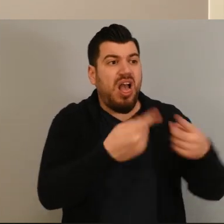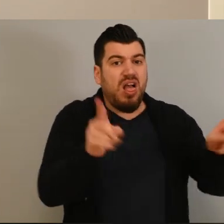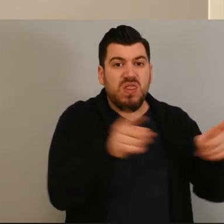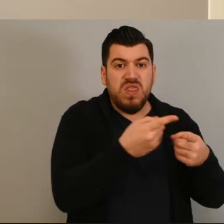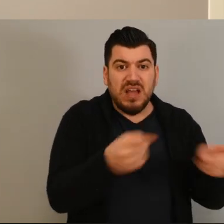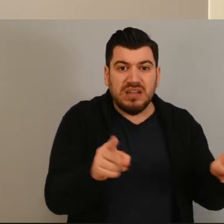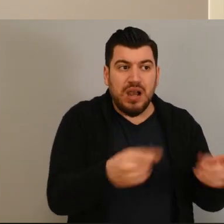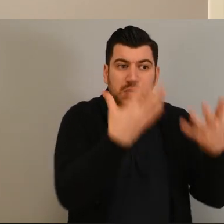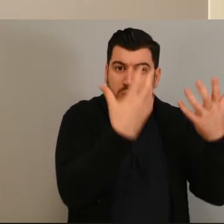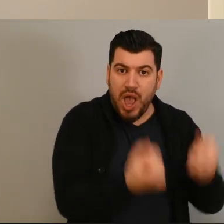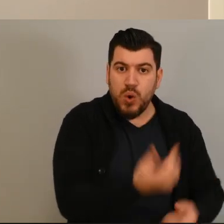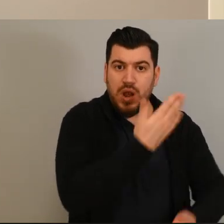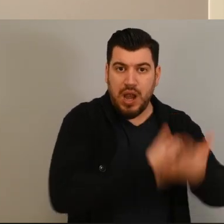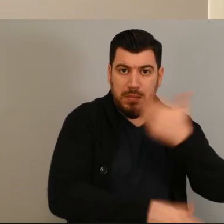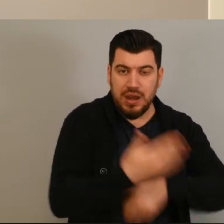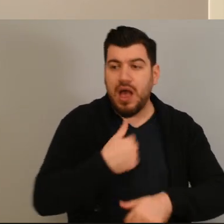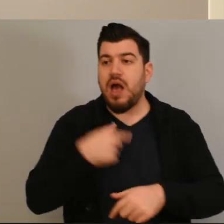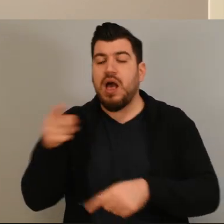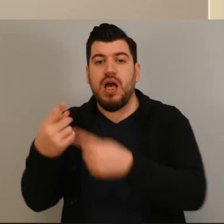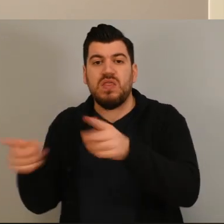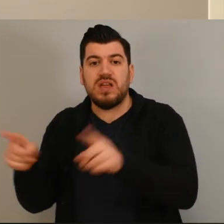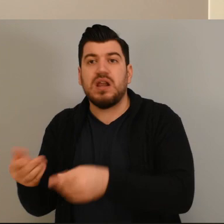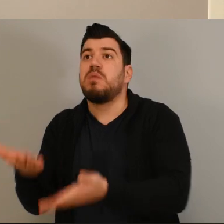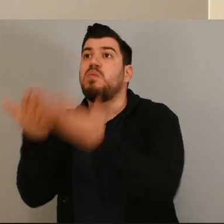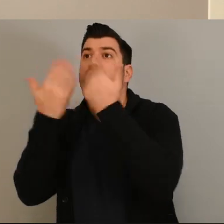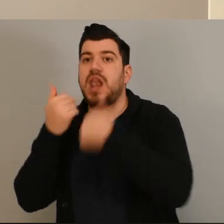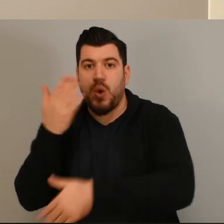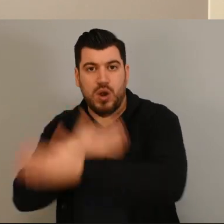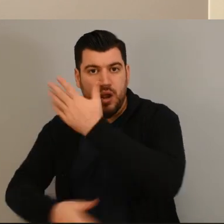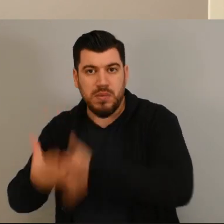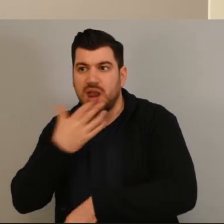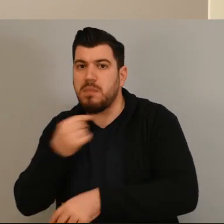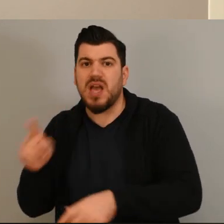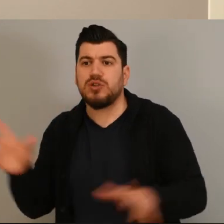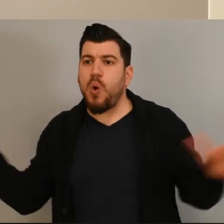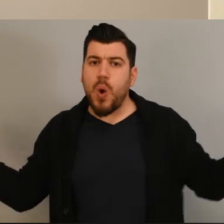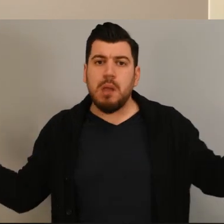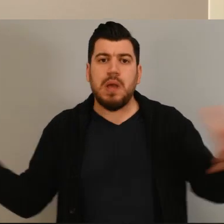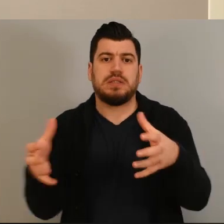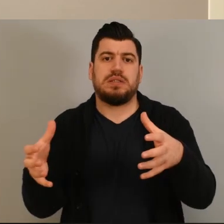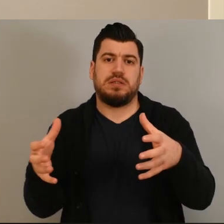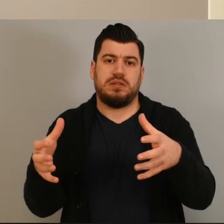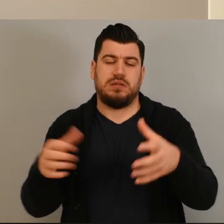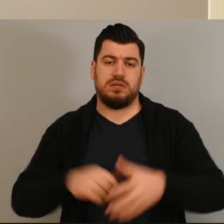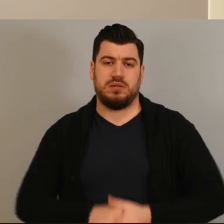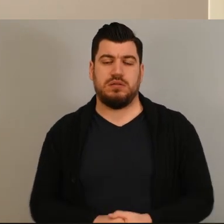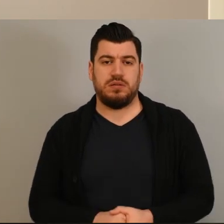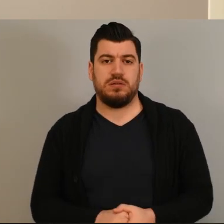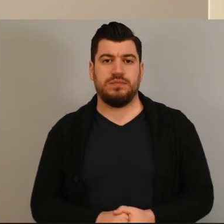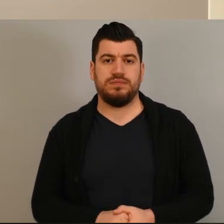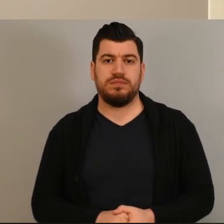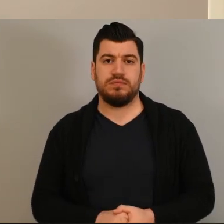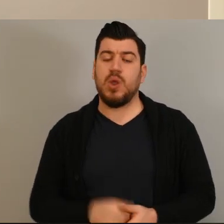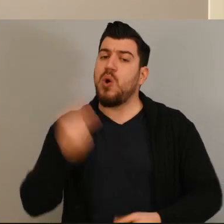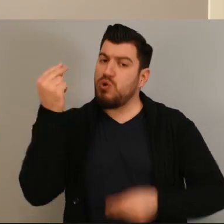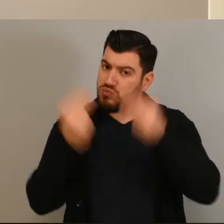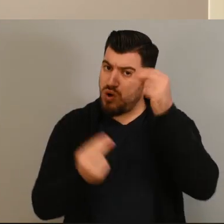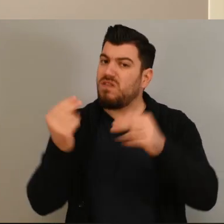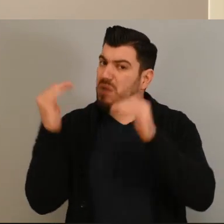ανεξαρτήτως βαρύτητας και προβλήματος στην λειτουργικότητα κάποιου ανθρώπου μπαίνουν όλοι στο ίδιο τσουβάλι.